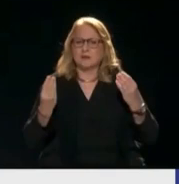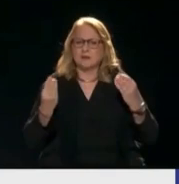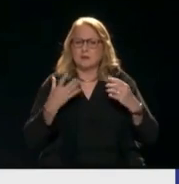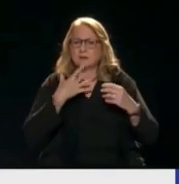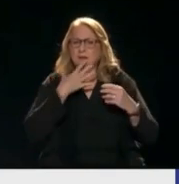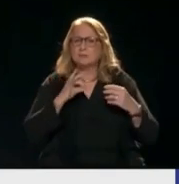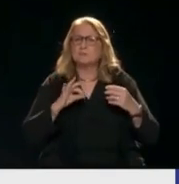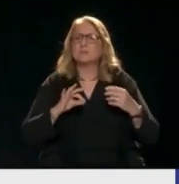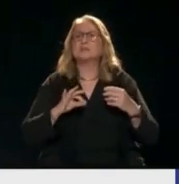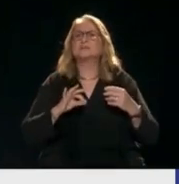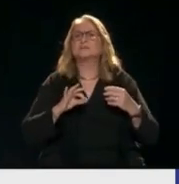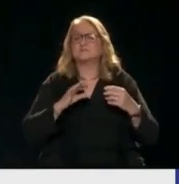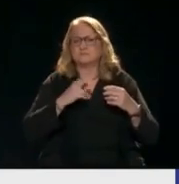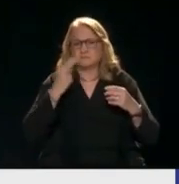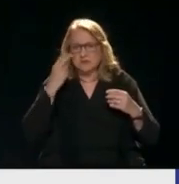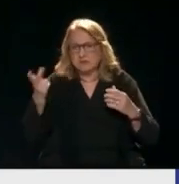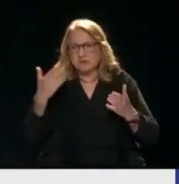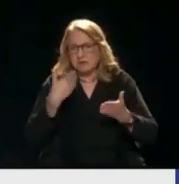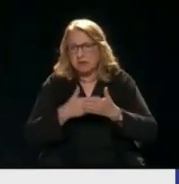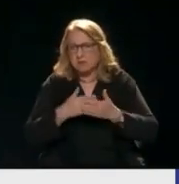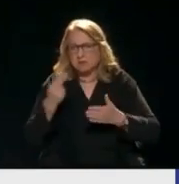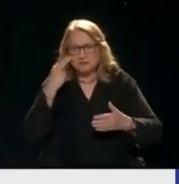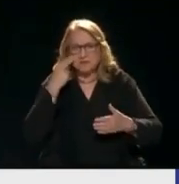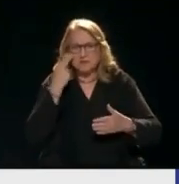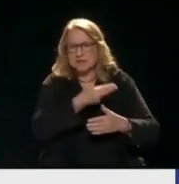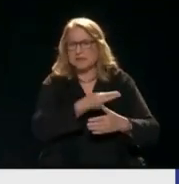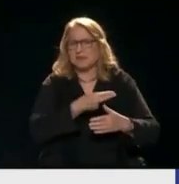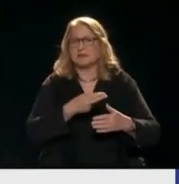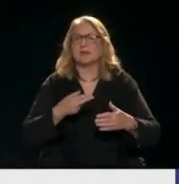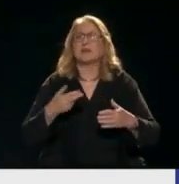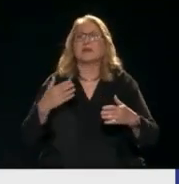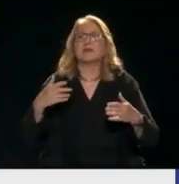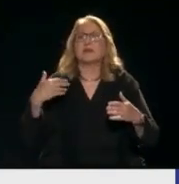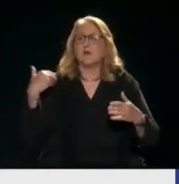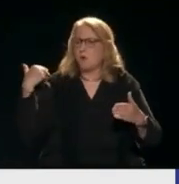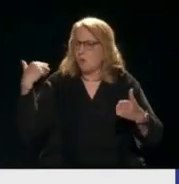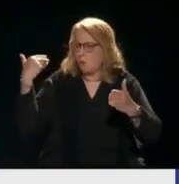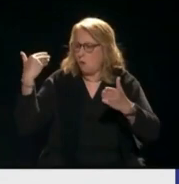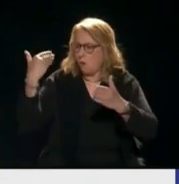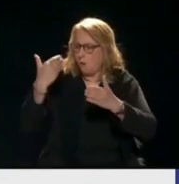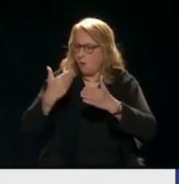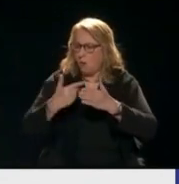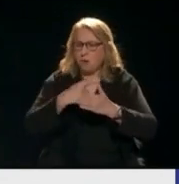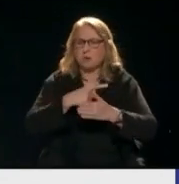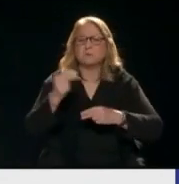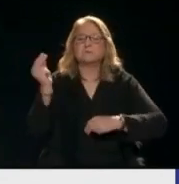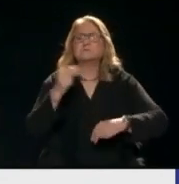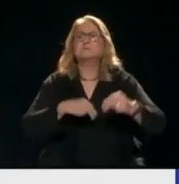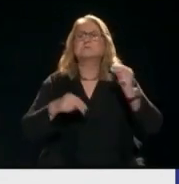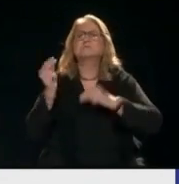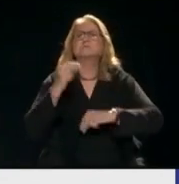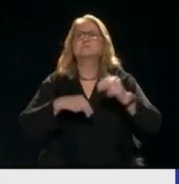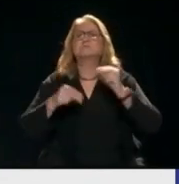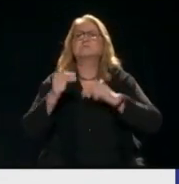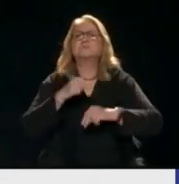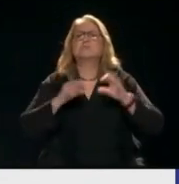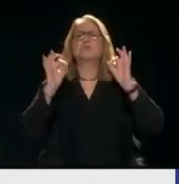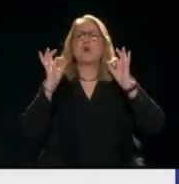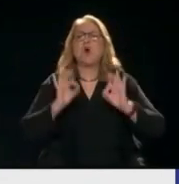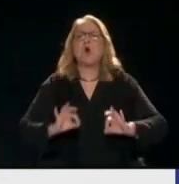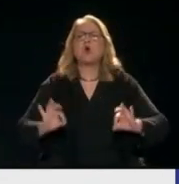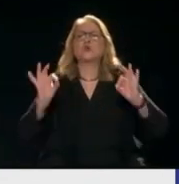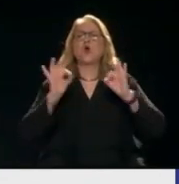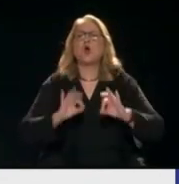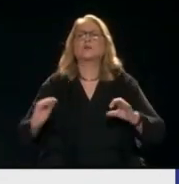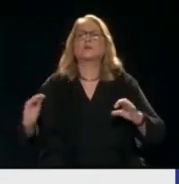καθεστοτικοί Τα είδαμε άλλωστε Σε όλη τη διακυβέρνηση αυτή Ψηφίσαν ό,τι προβαλλόταν και